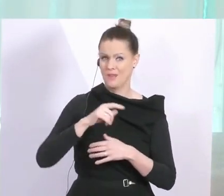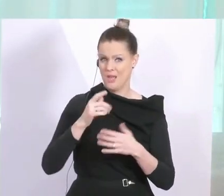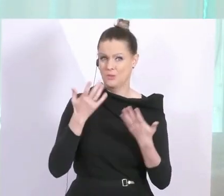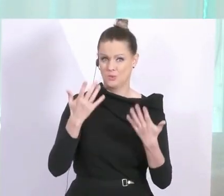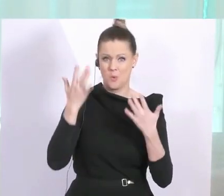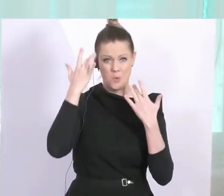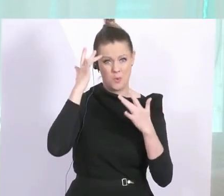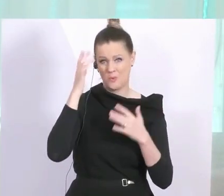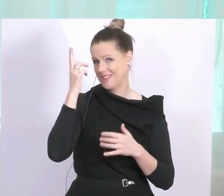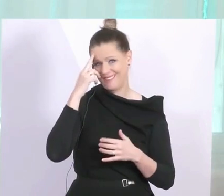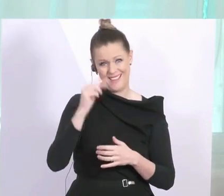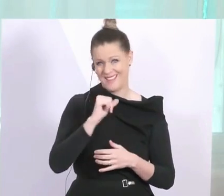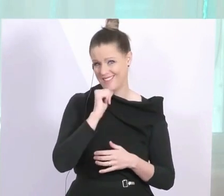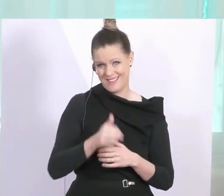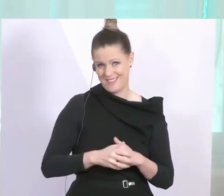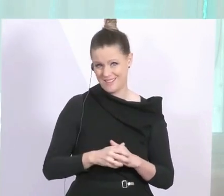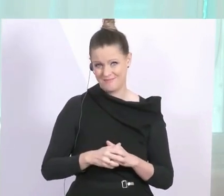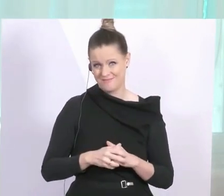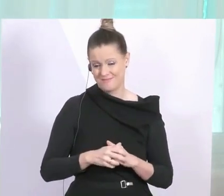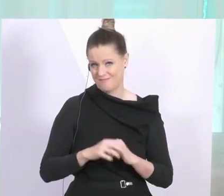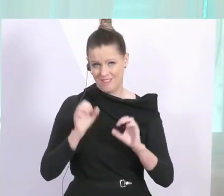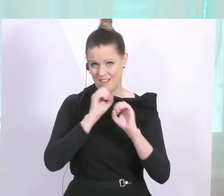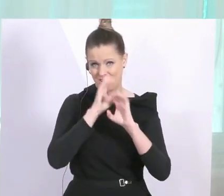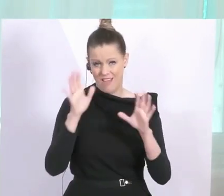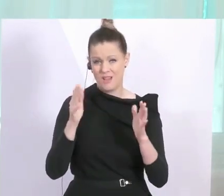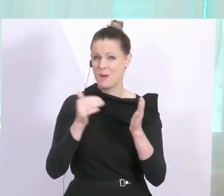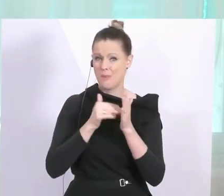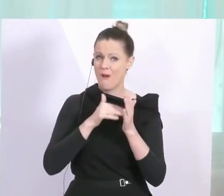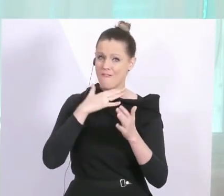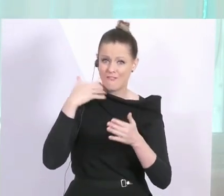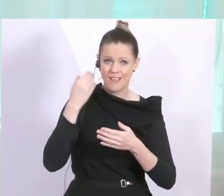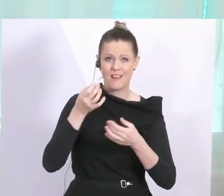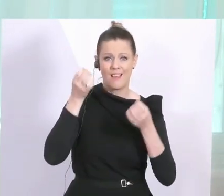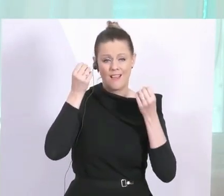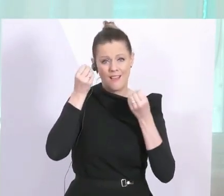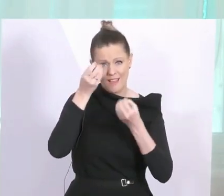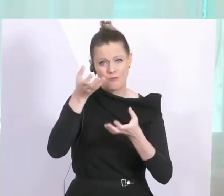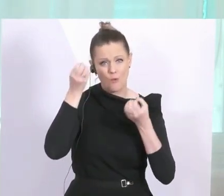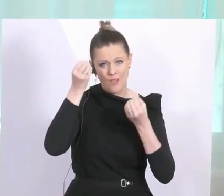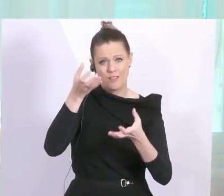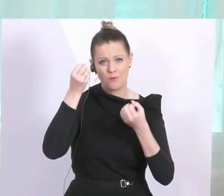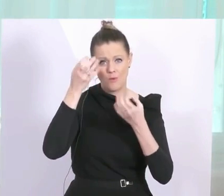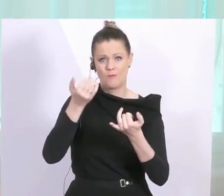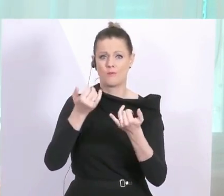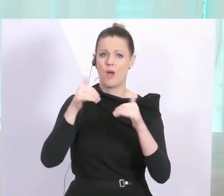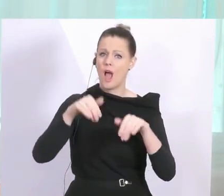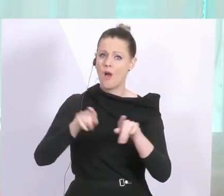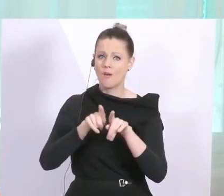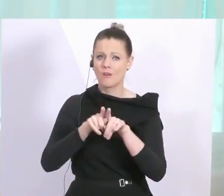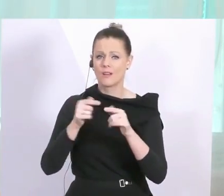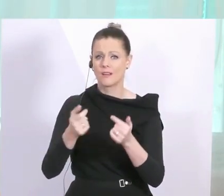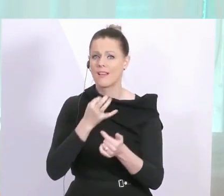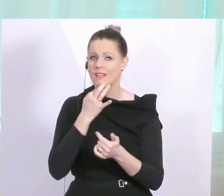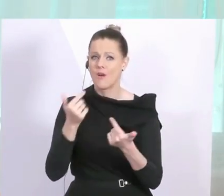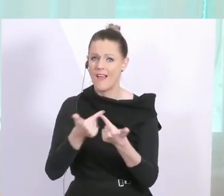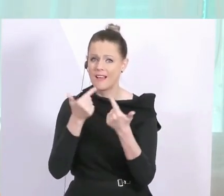noch nicht kennen. Es wird auch ganz stark darauf ankommen, dass wir informieren, dass wir Handhabungen definieren. Worauf muss ich achten, damit das